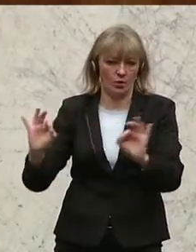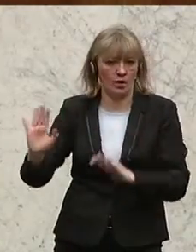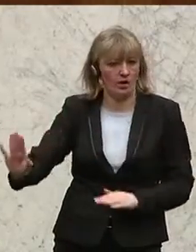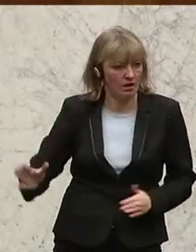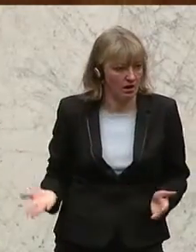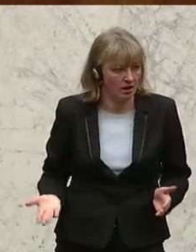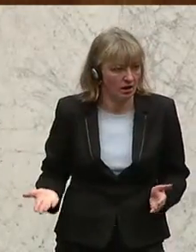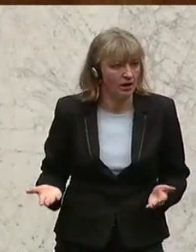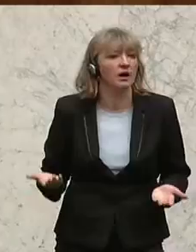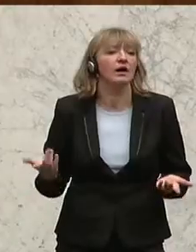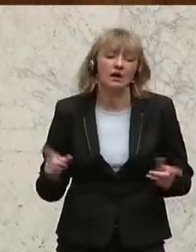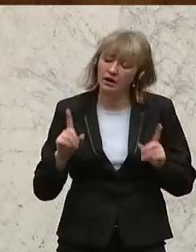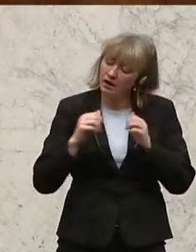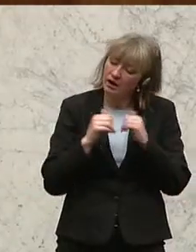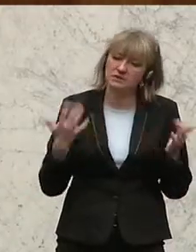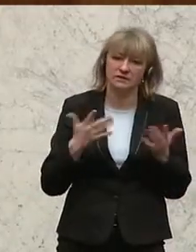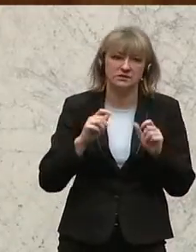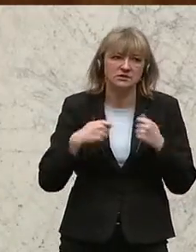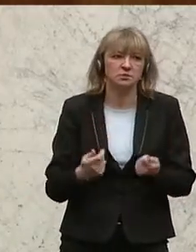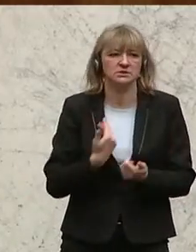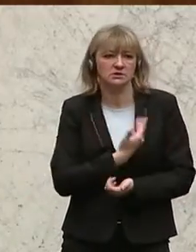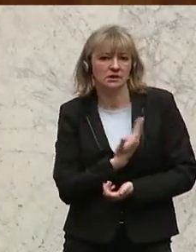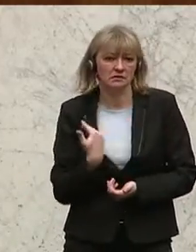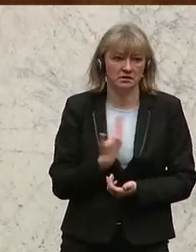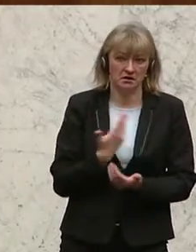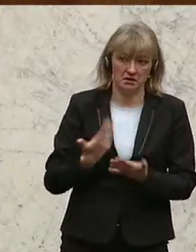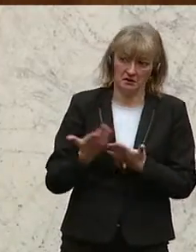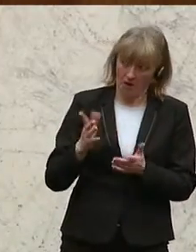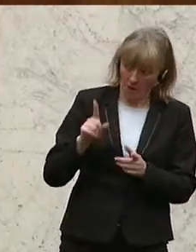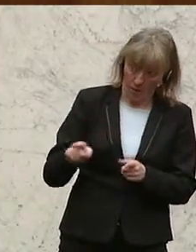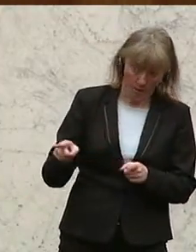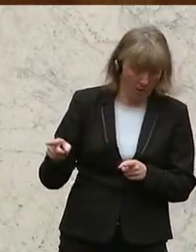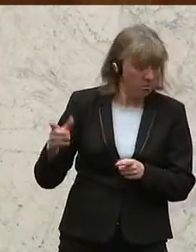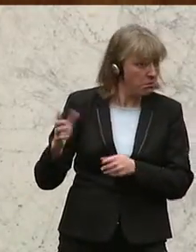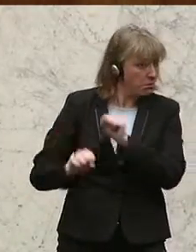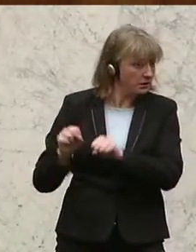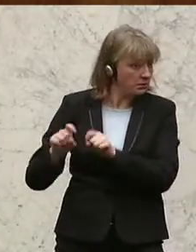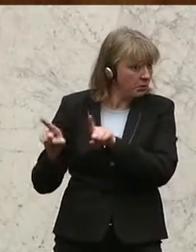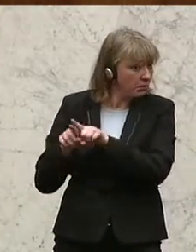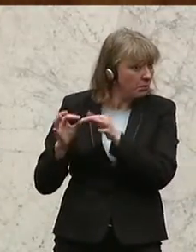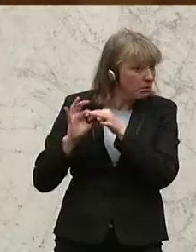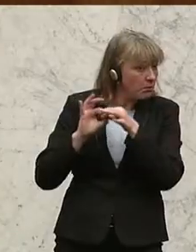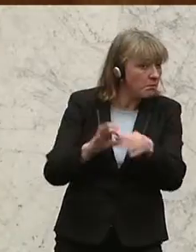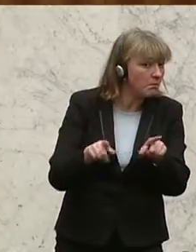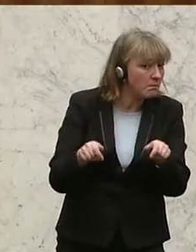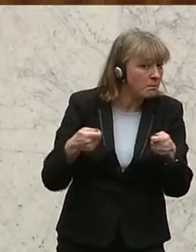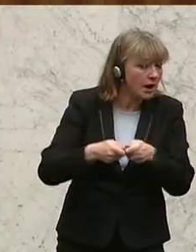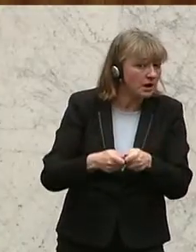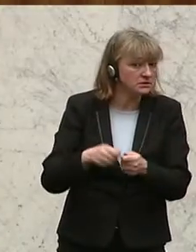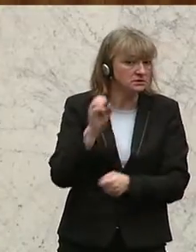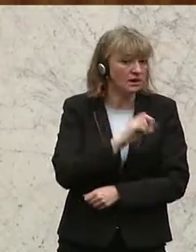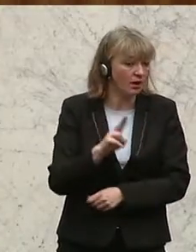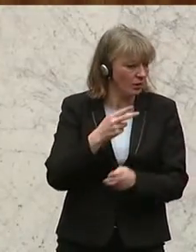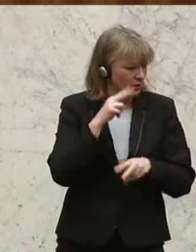Ganz abgesehen davon, dass es ganz große Zweifel gibt, dass dieses Vorgehen EU-konform ist, der Herr Minister hat es schon sehr genau